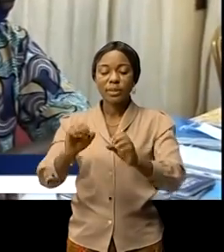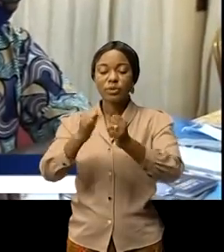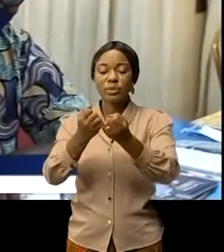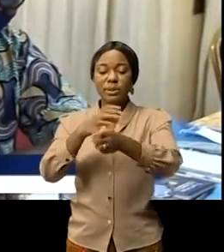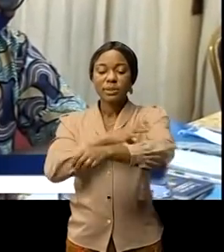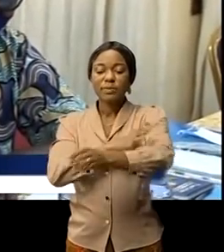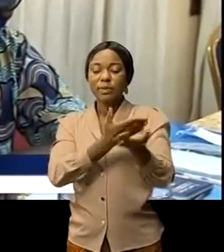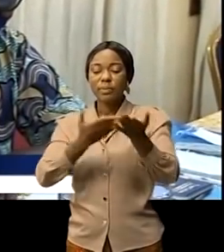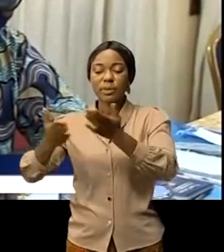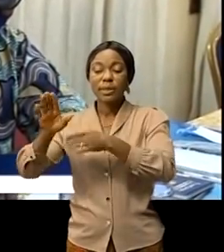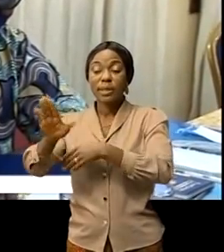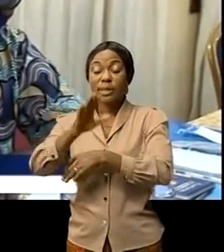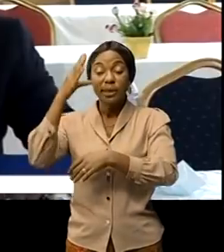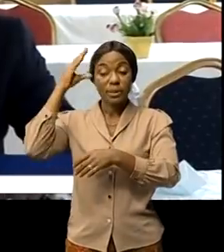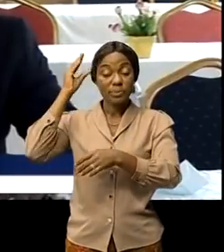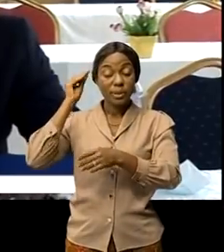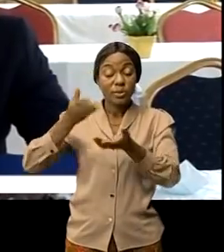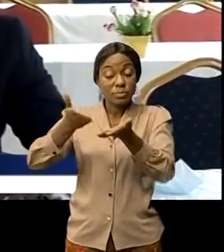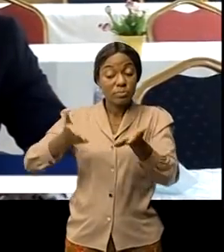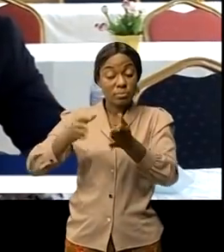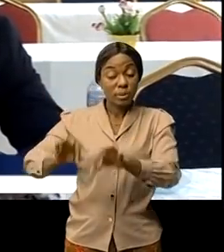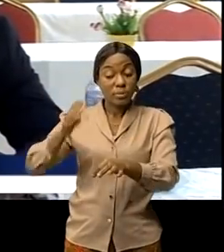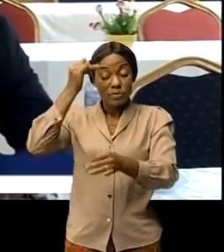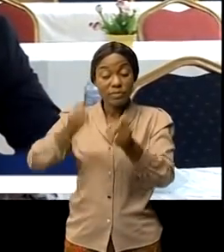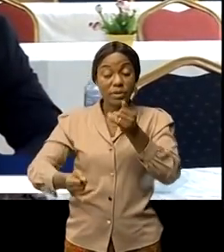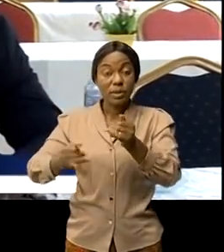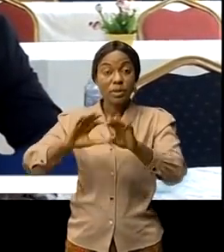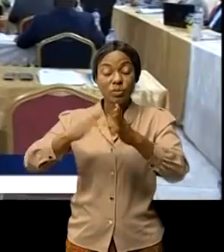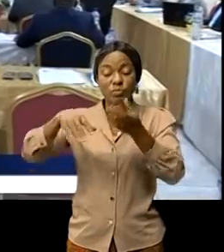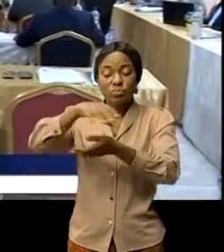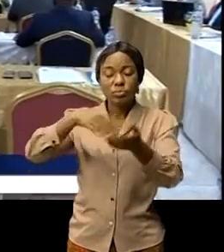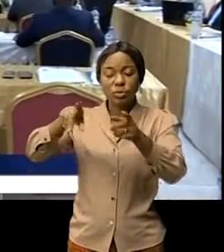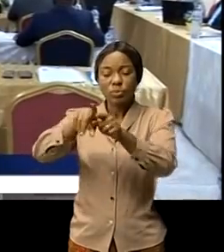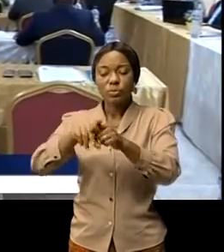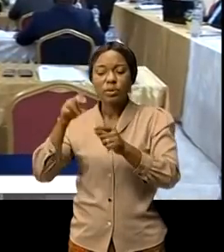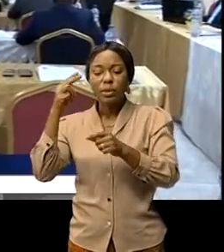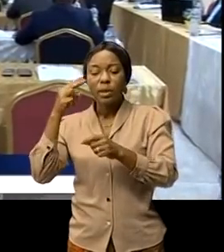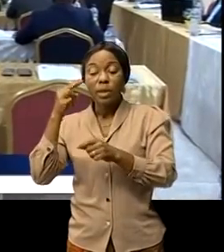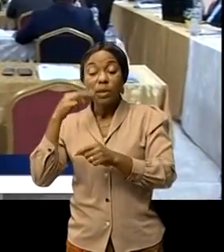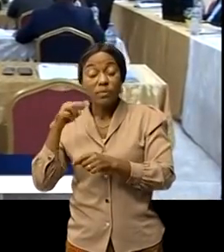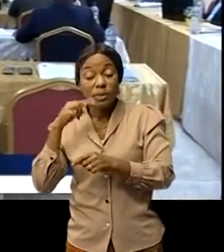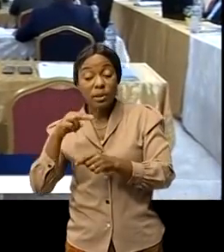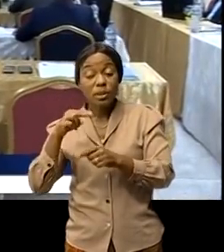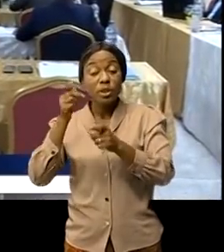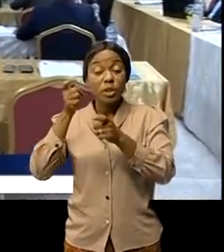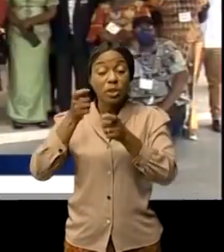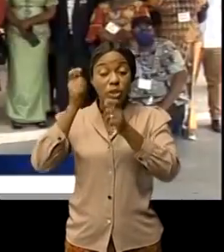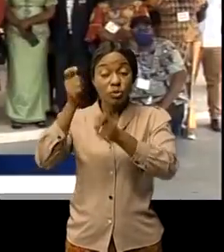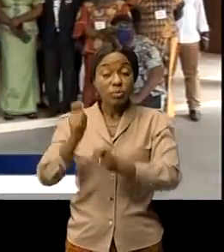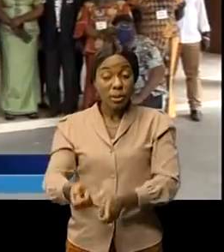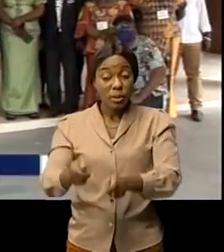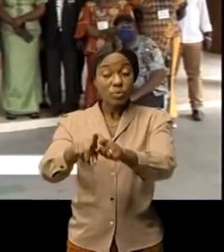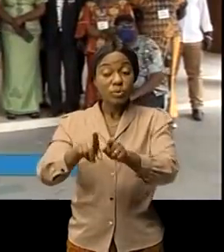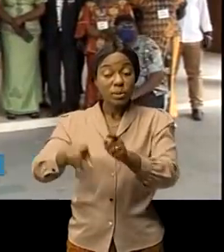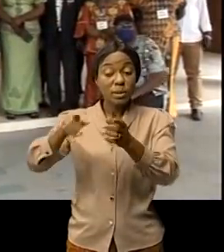'apporter leur expérience de terrain pour mettre fin aux aventures des groupes armés qui écument la partie